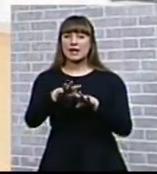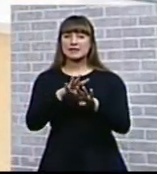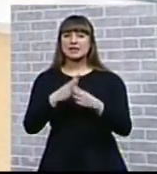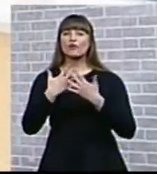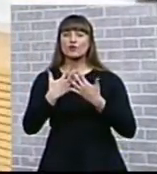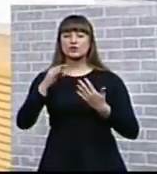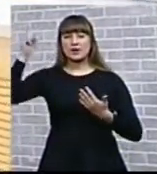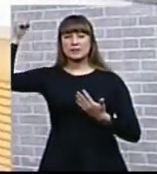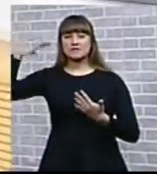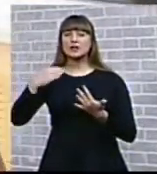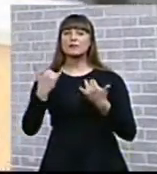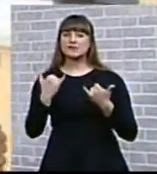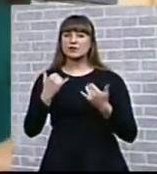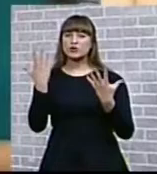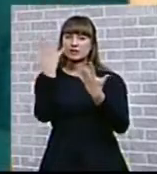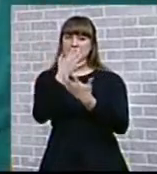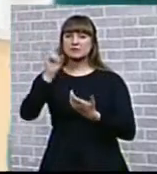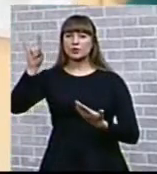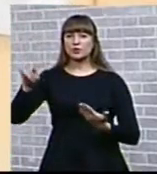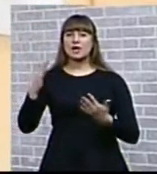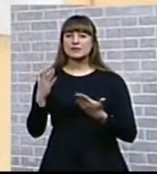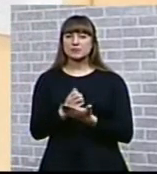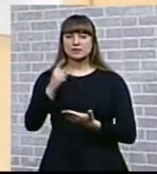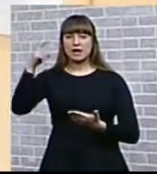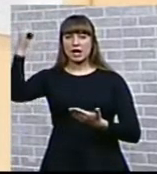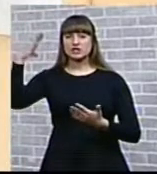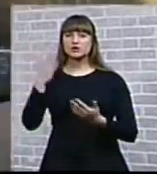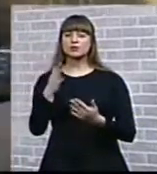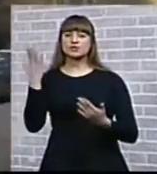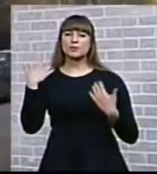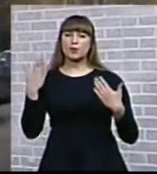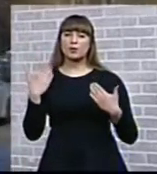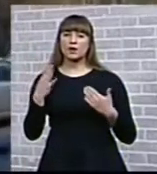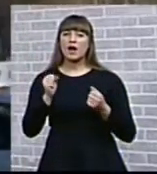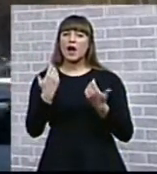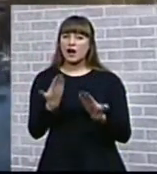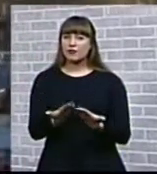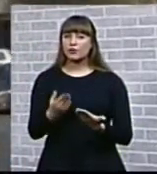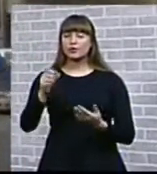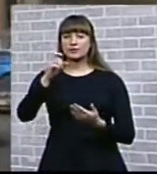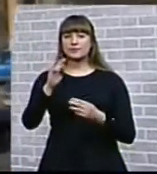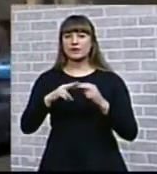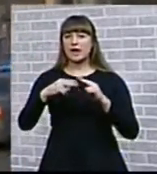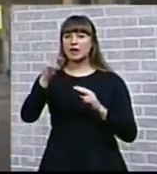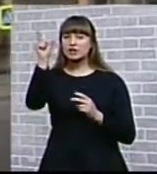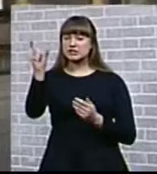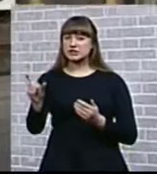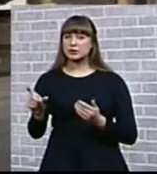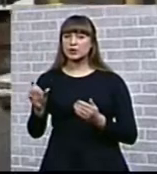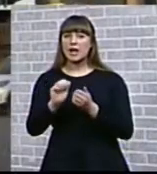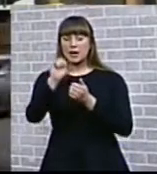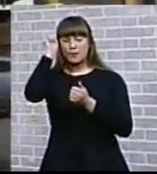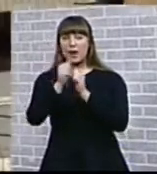воздухом и светом. Сегодня затемненные витражи спасают театр от солнцепека. А вот архитектурный памятник той же эпохи